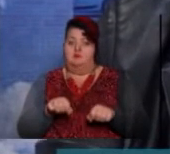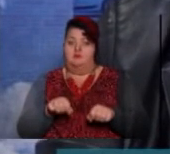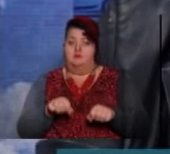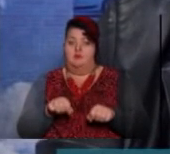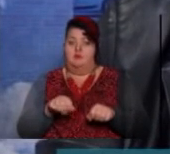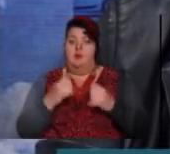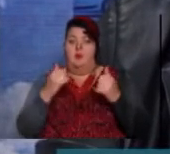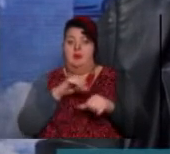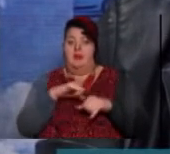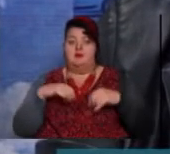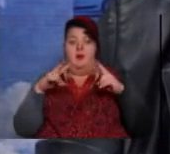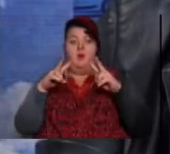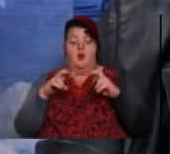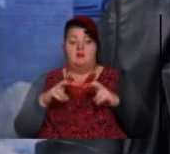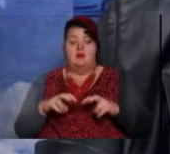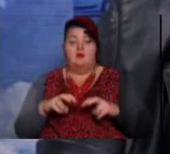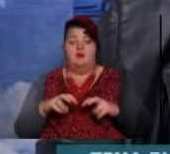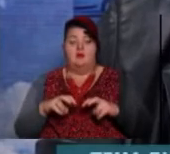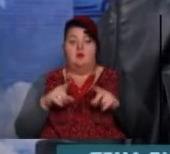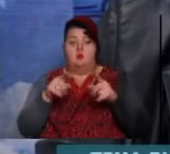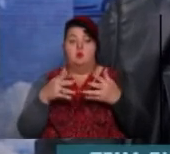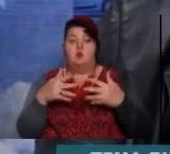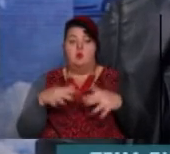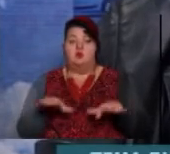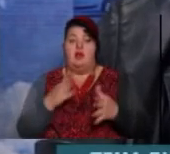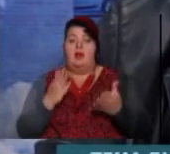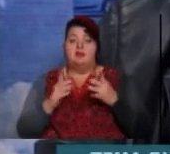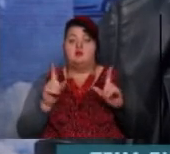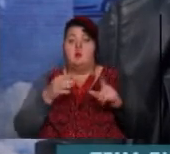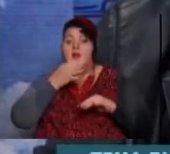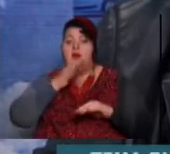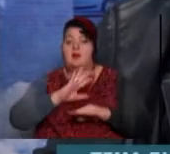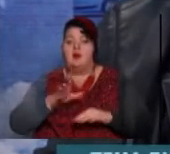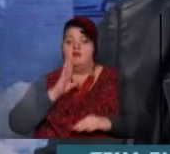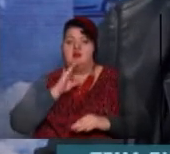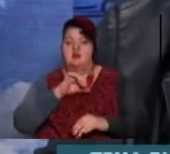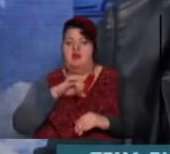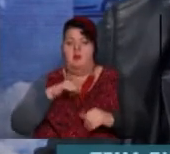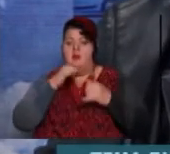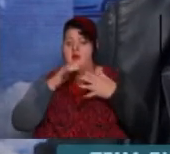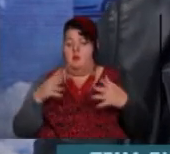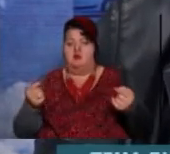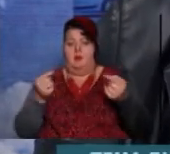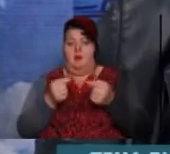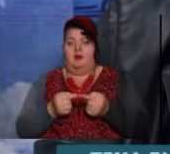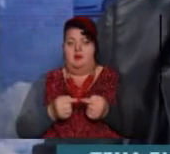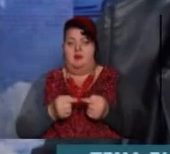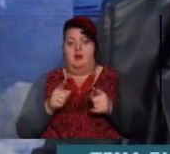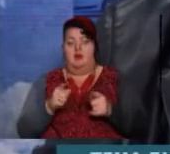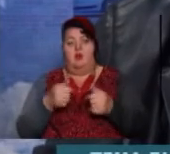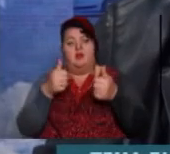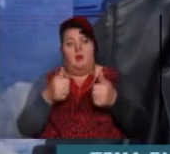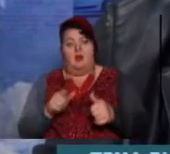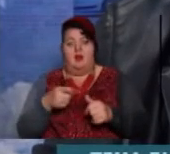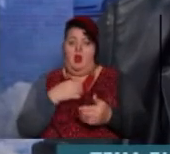При саме обслідування, в принципі, тут вже, якщо щось не подобається, жінка сама не може подивитися, доброкачественный